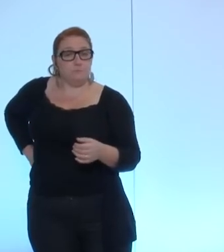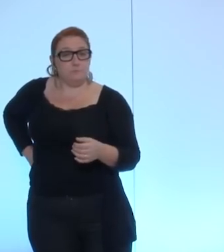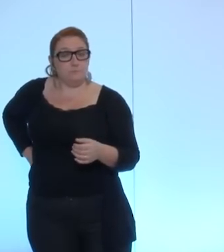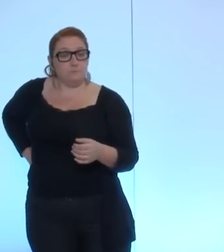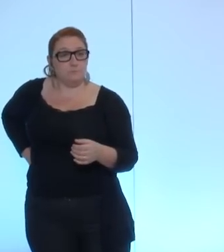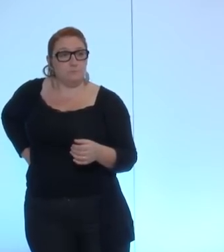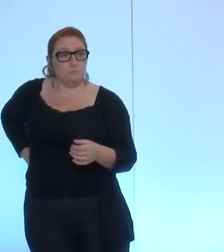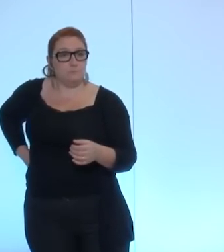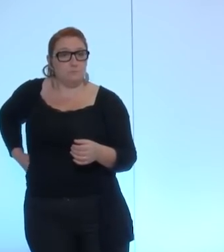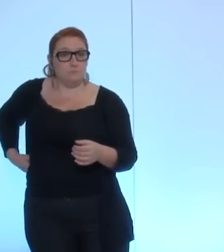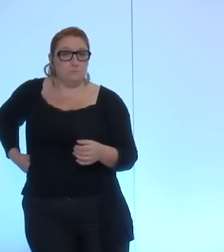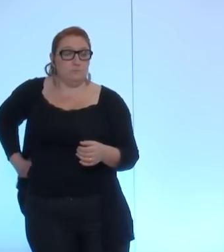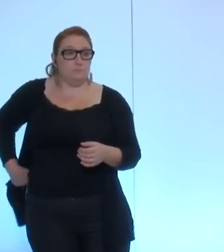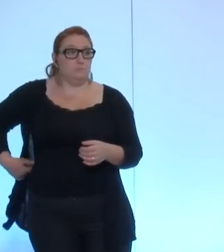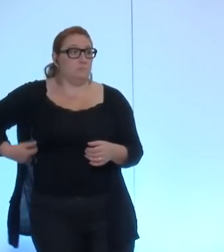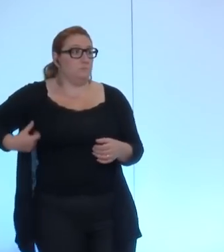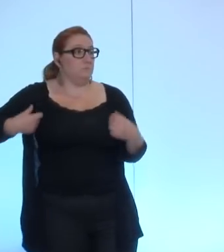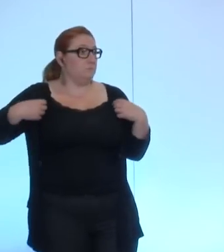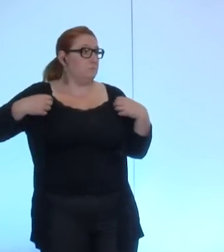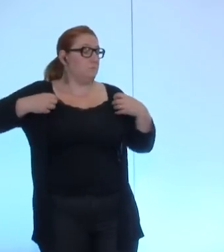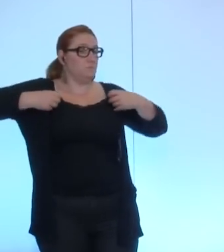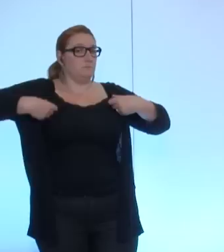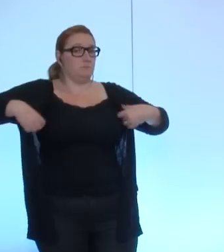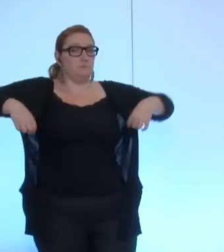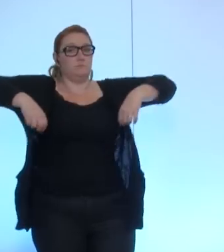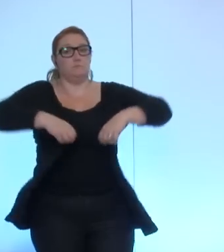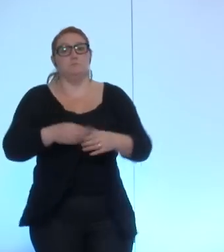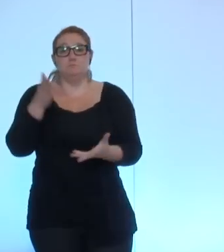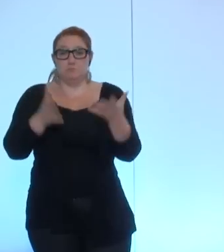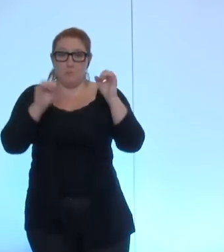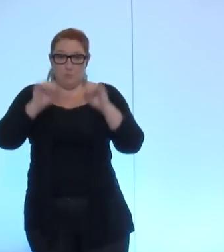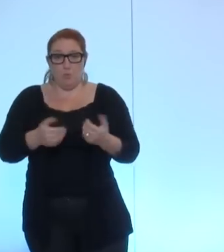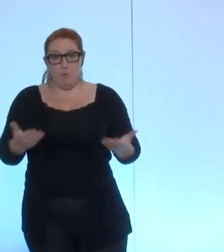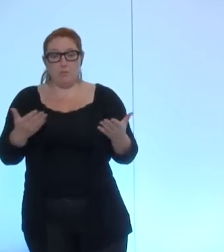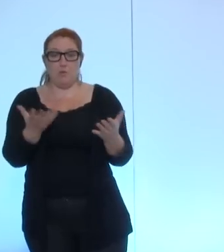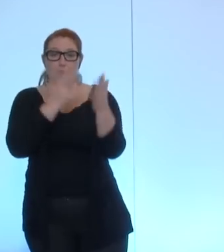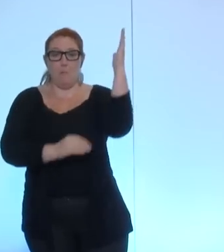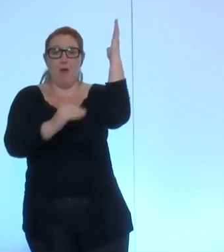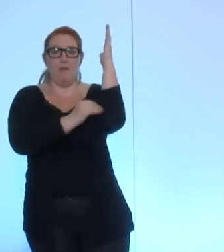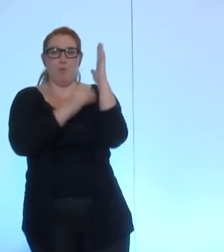peut-être pouvons-nous passer à l'exposé des amendements si